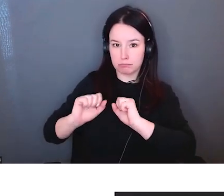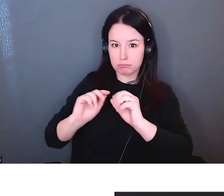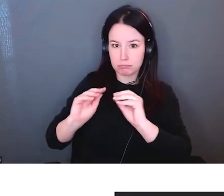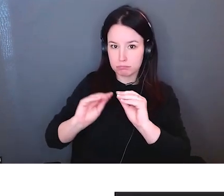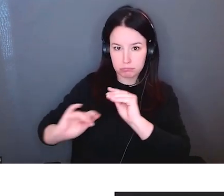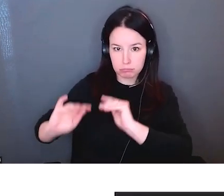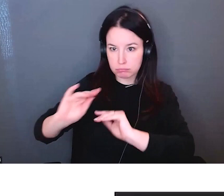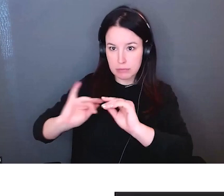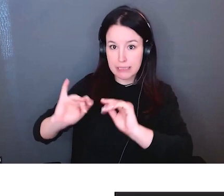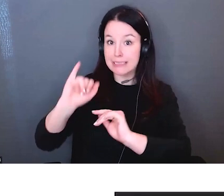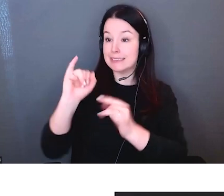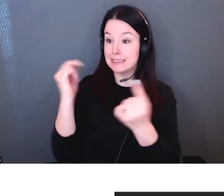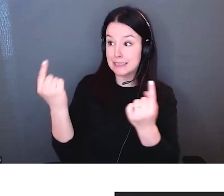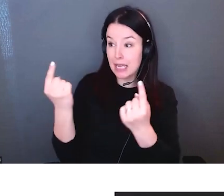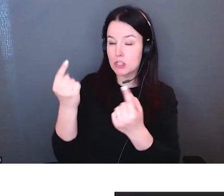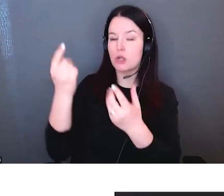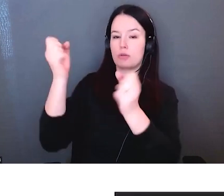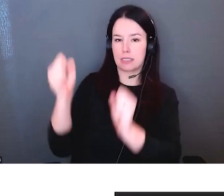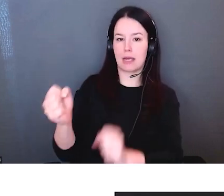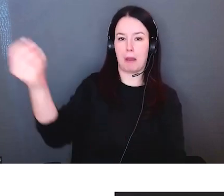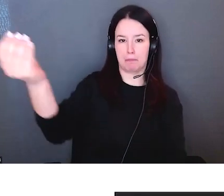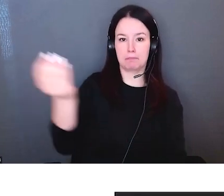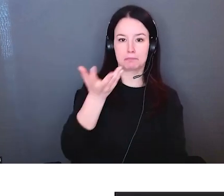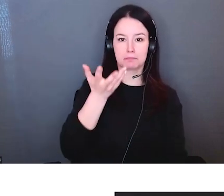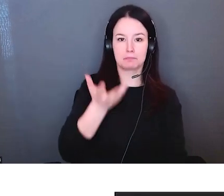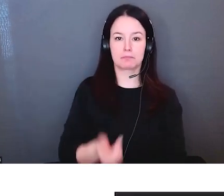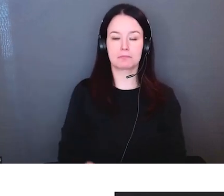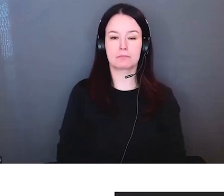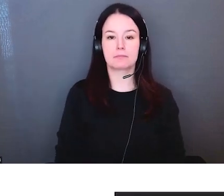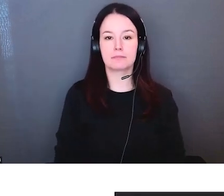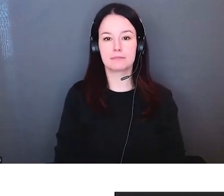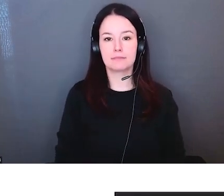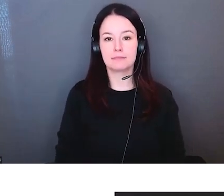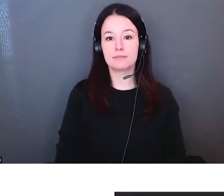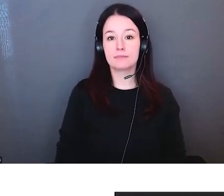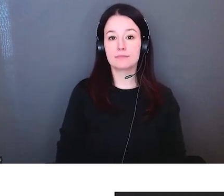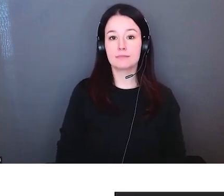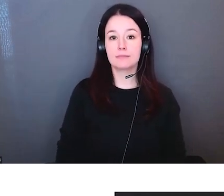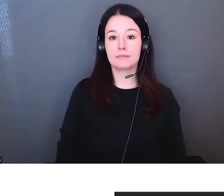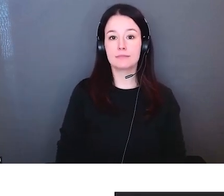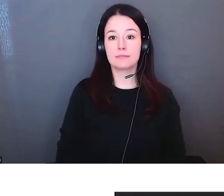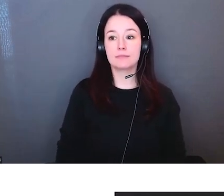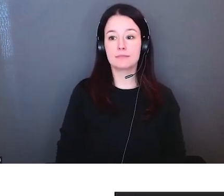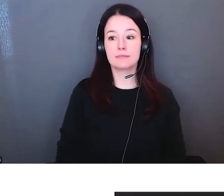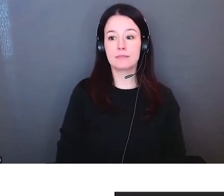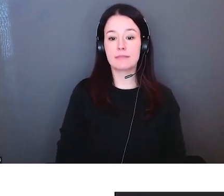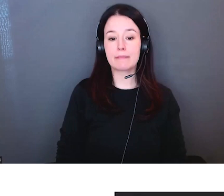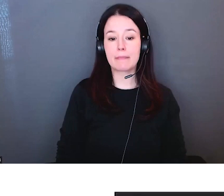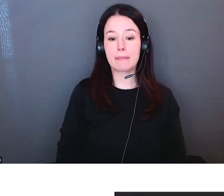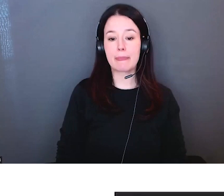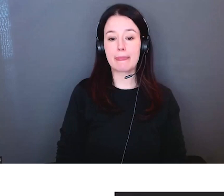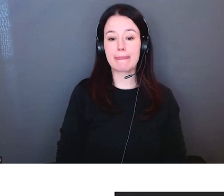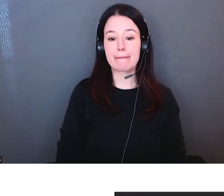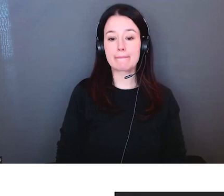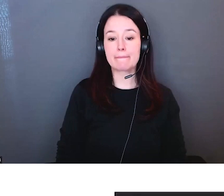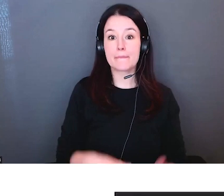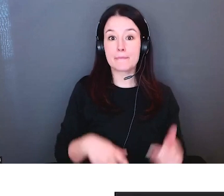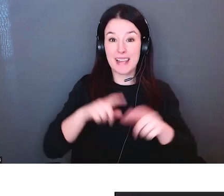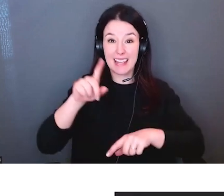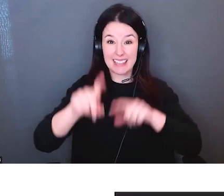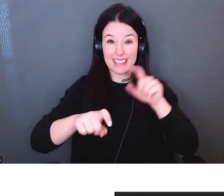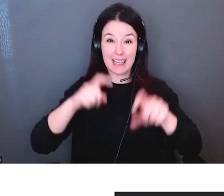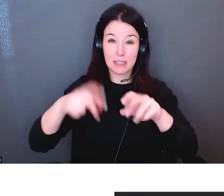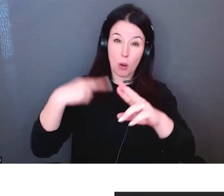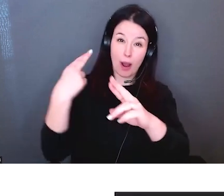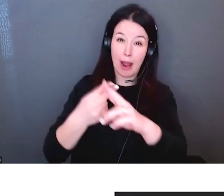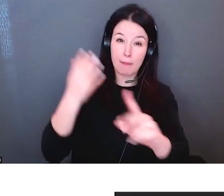Vous avez aussi ASL et LSQ. Vous pouvez aussi les